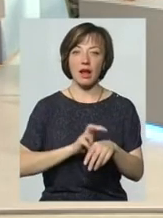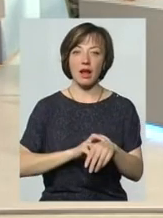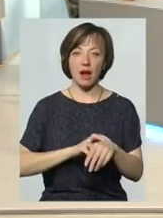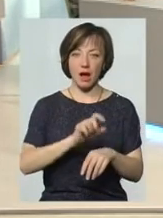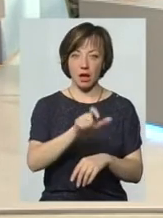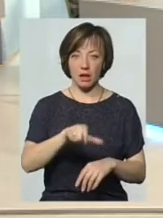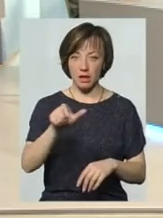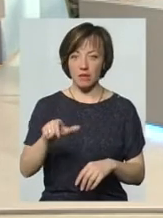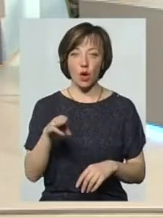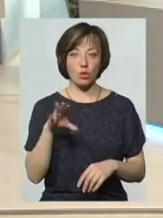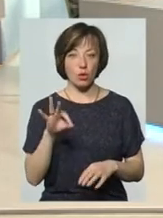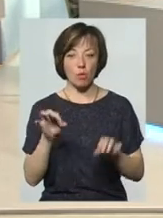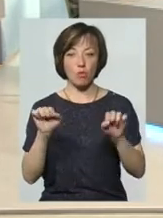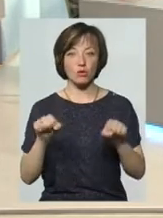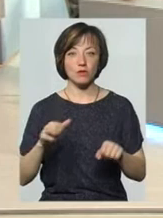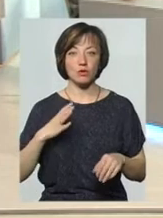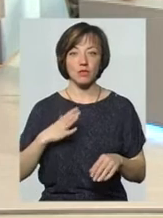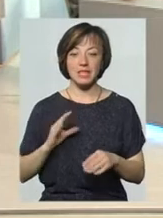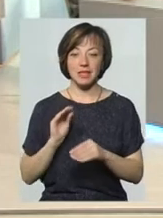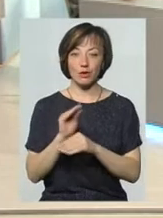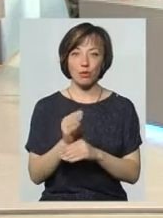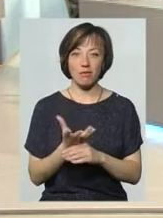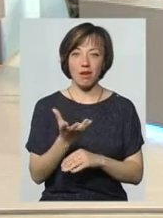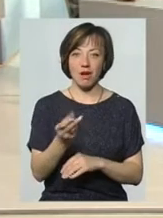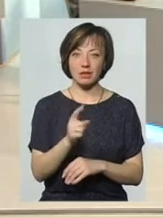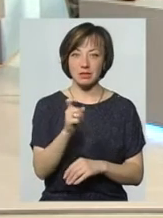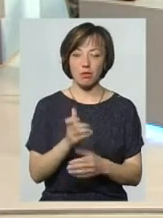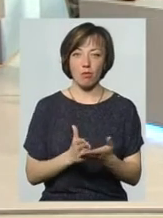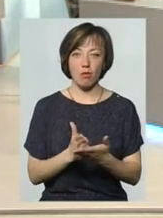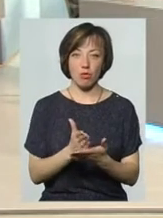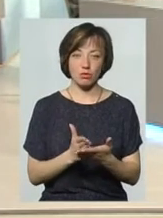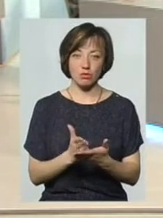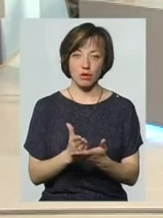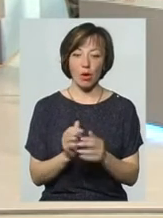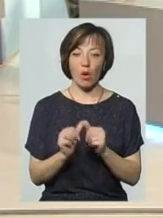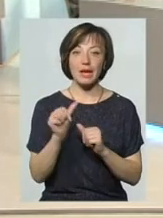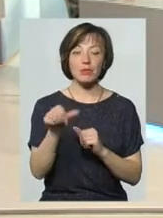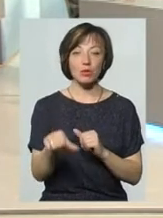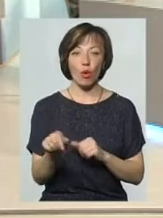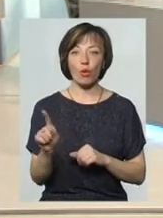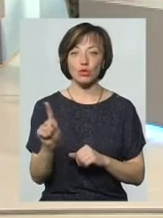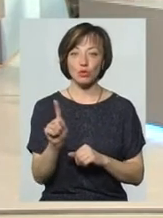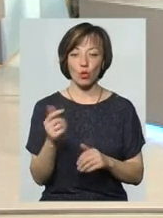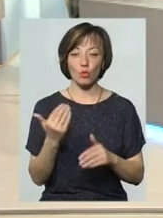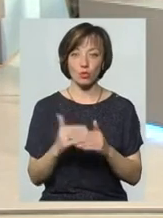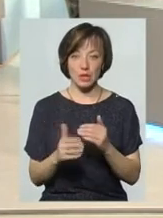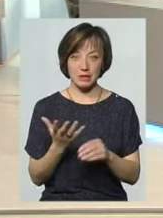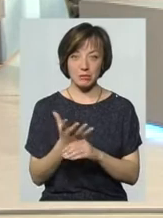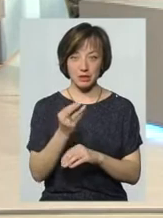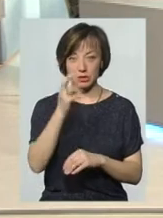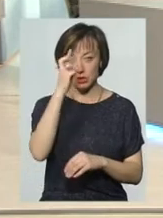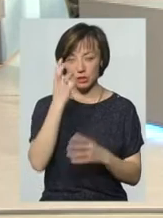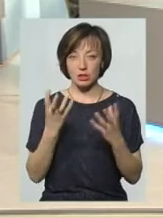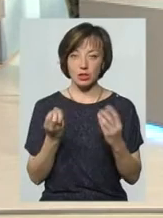так? То можливо доведеться доплачувати за їхні послуги. Тобто окрім того, що вже заплатили, так?